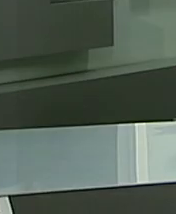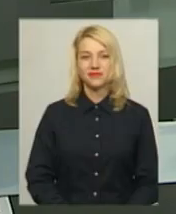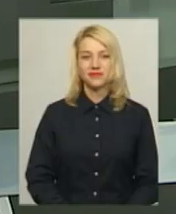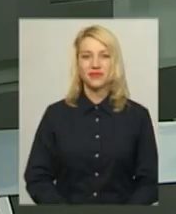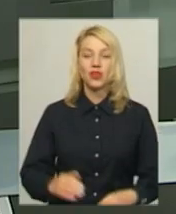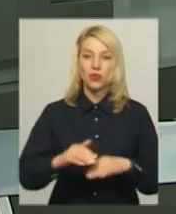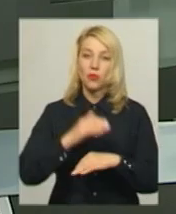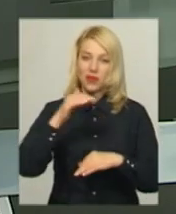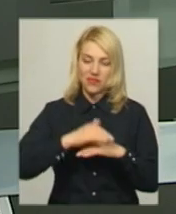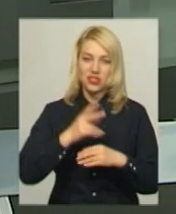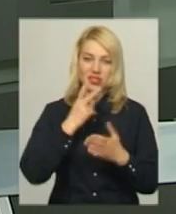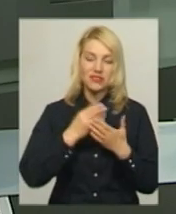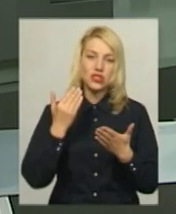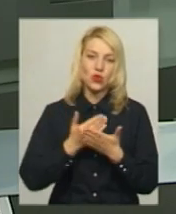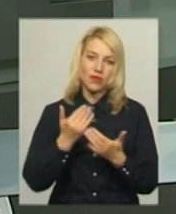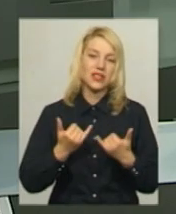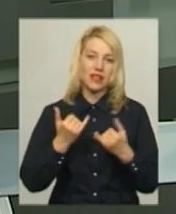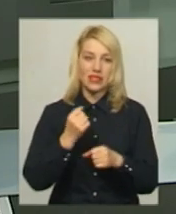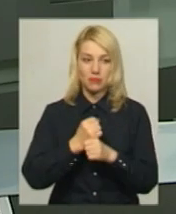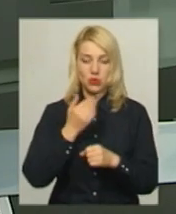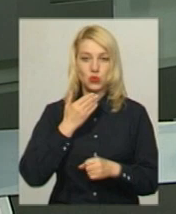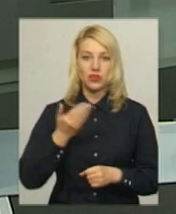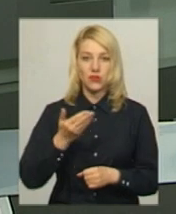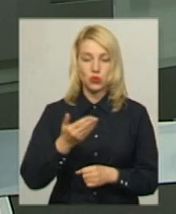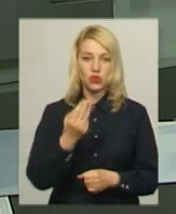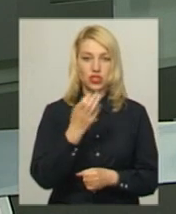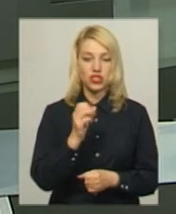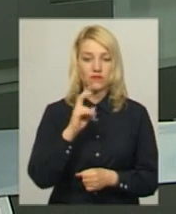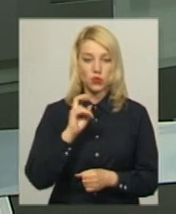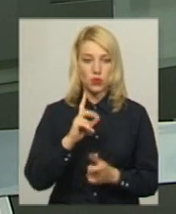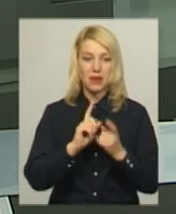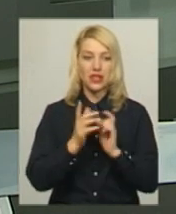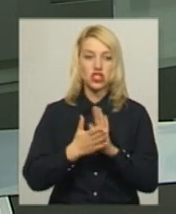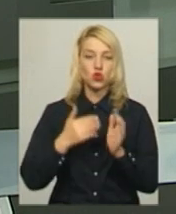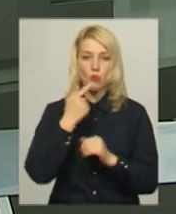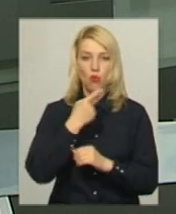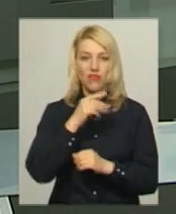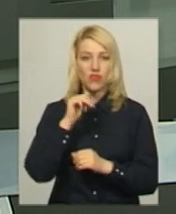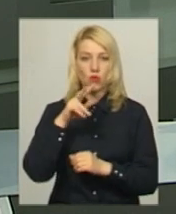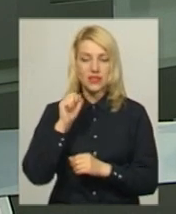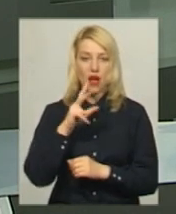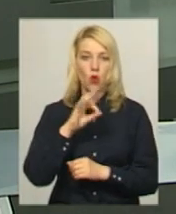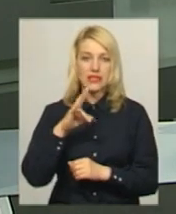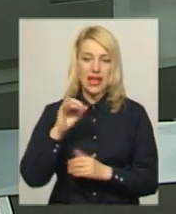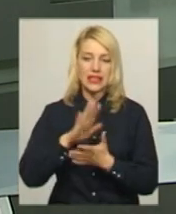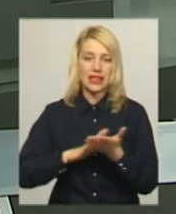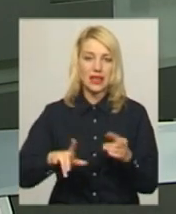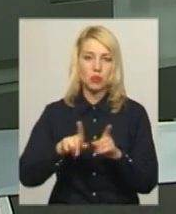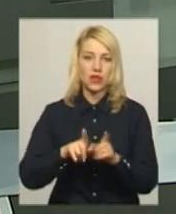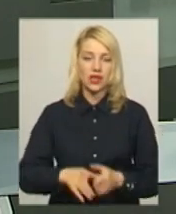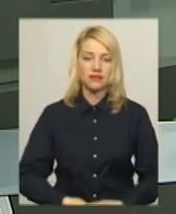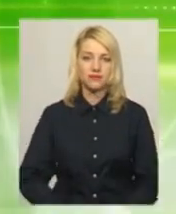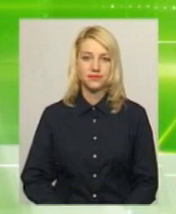Доброго вечора, в ефірі новини. У студії для вас працює ведуча Катерина Шевчук. На жестову мову перекладає Оксана Фіновська. Далі про таке.